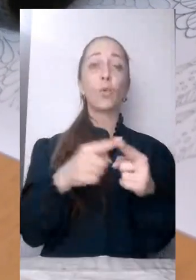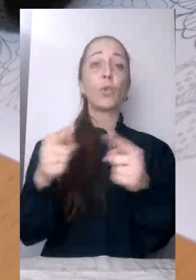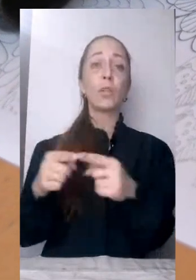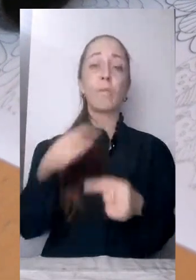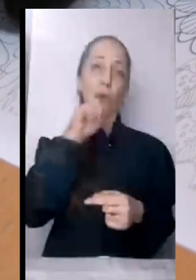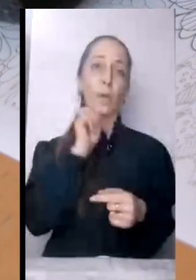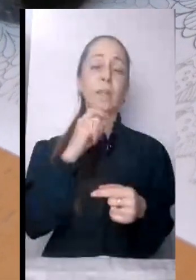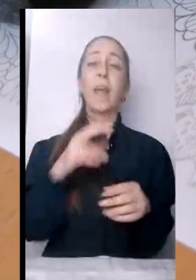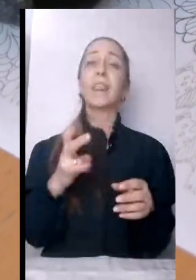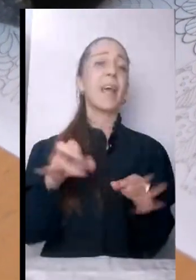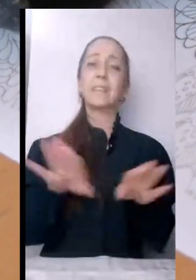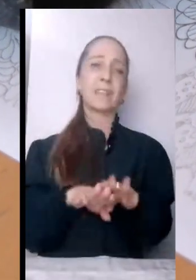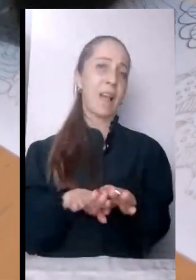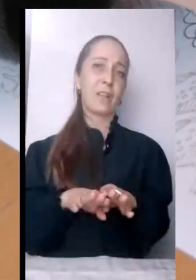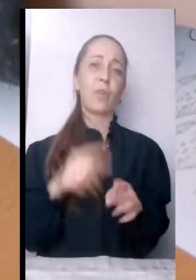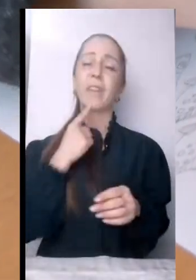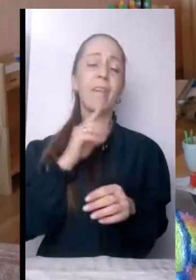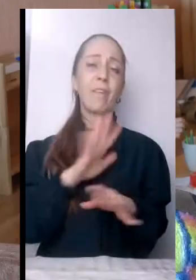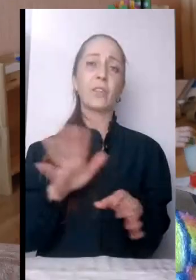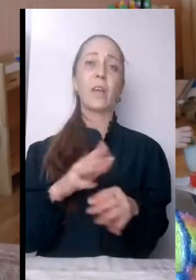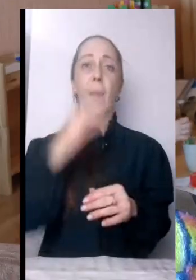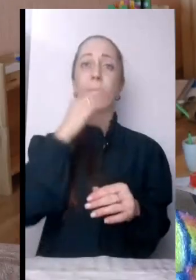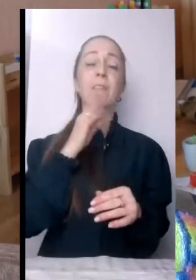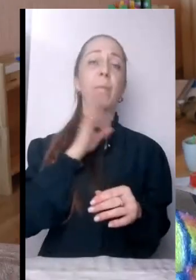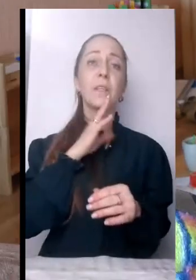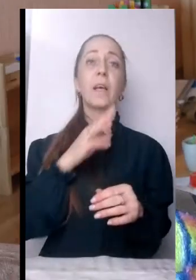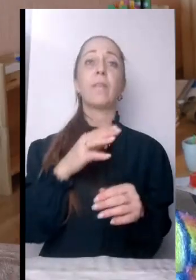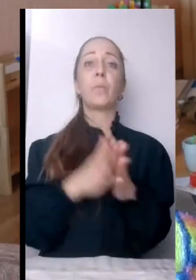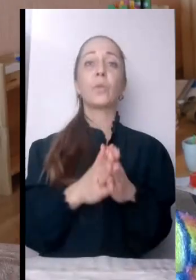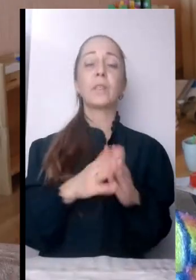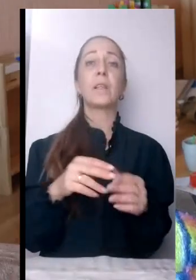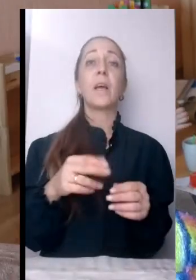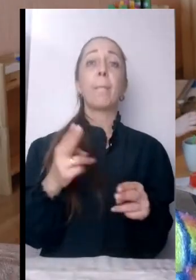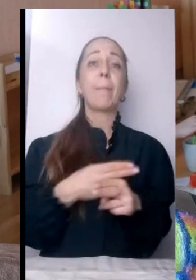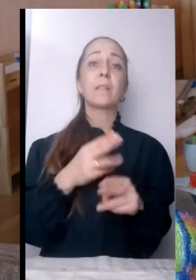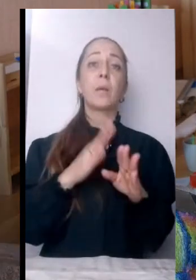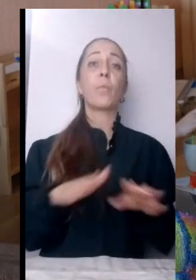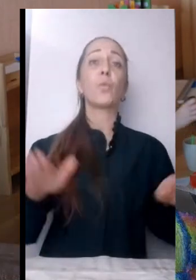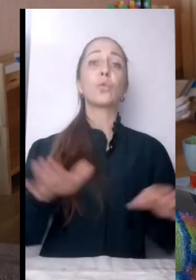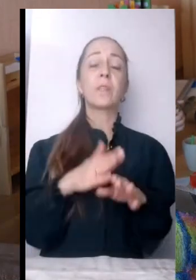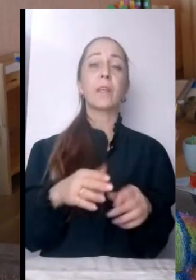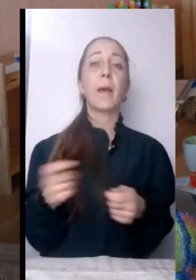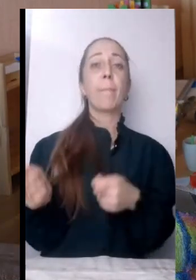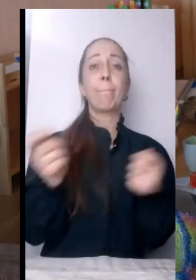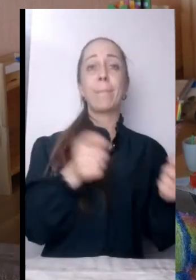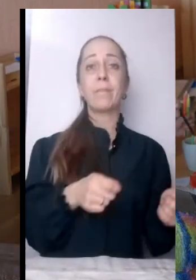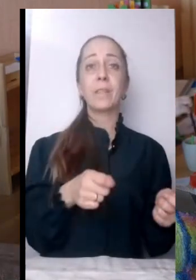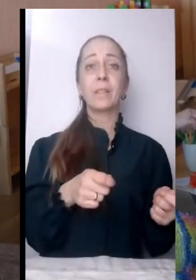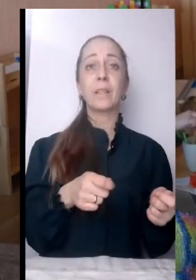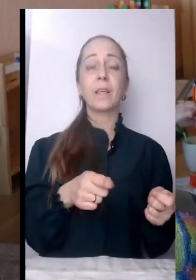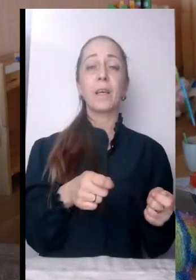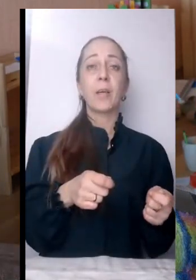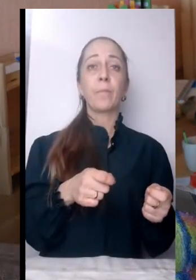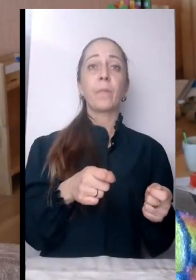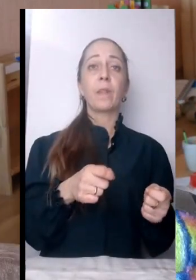Єдиним проханням від батьків була відсутність музики. Музикальний центр привезла туди з свого садочка, так як там вже частину